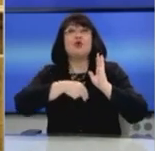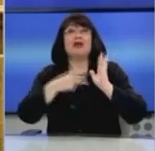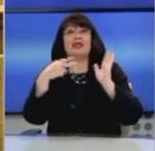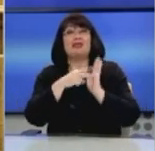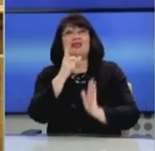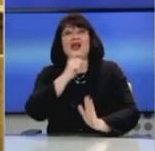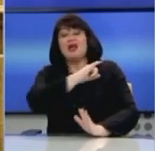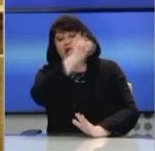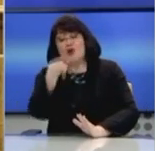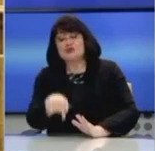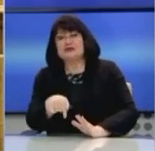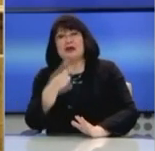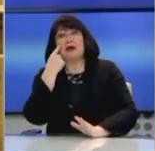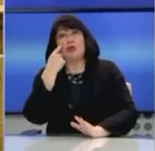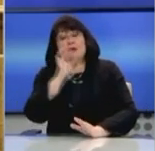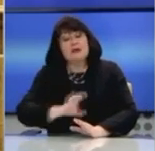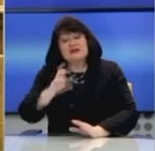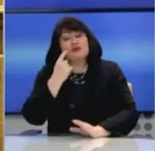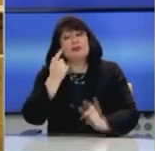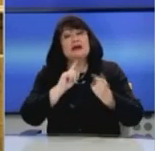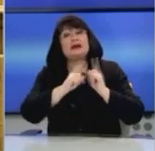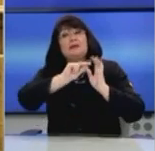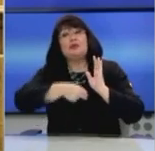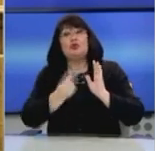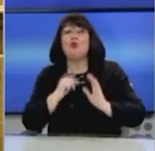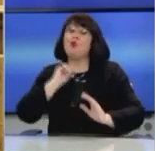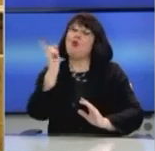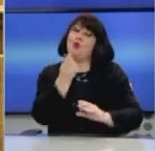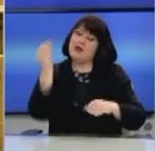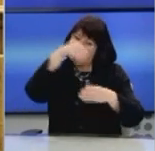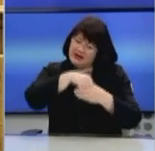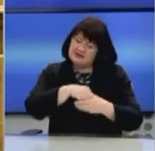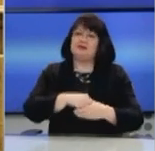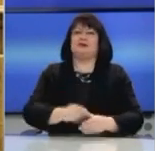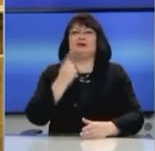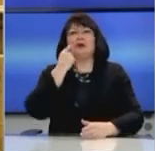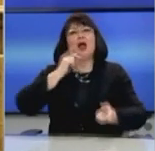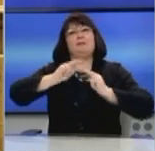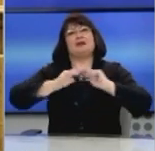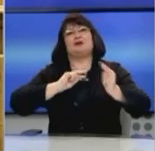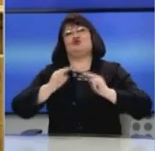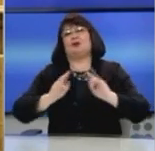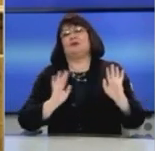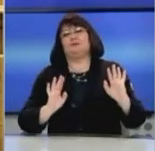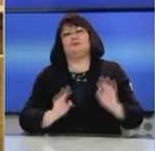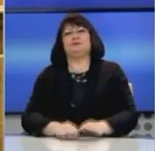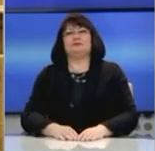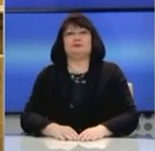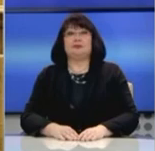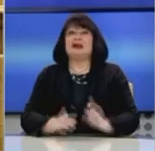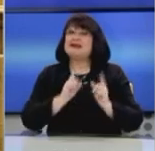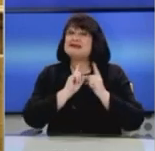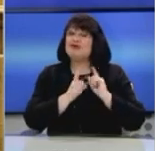10 μέχρι σήμερα. Όλοι μας, όσοι είχαμε συμμετοχή σε αυτή τη διαδικασία, να πρέπει να απαντήσουμε. Για να